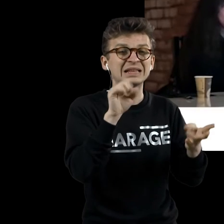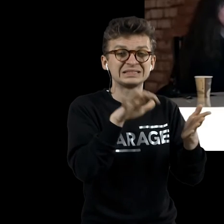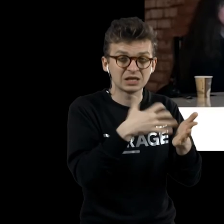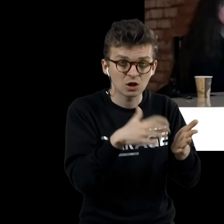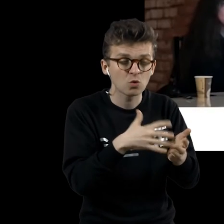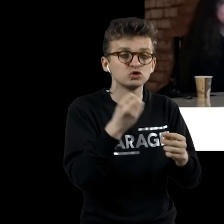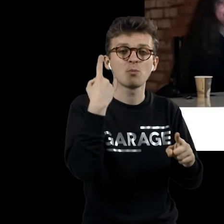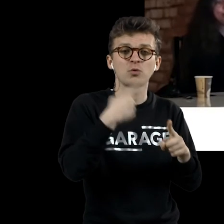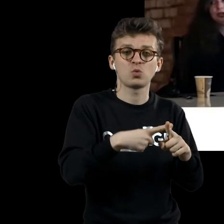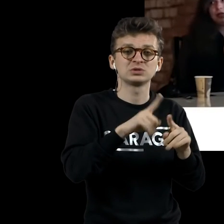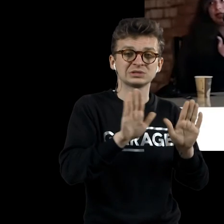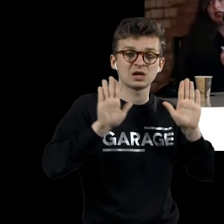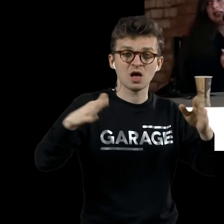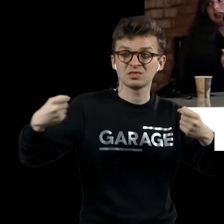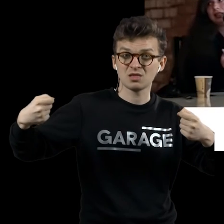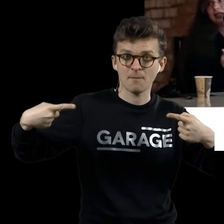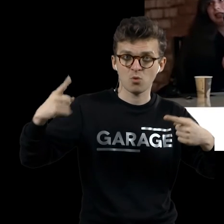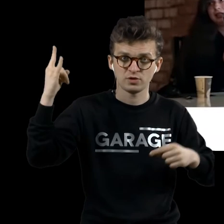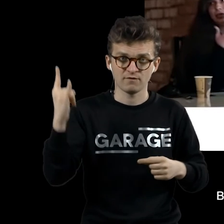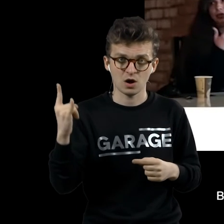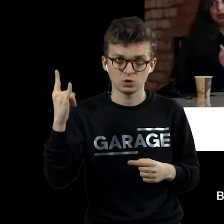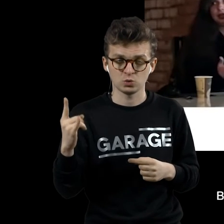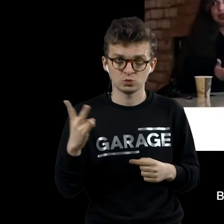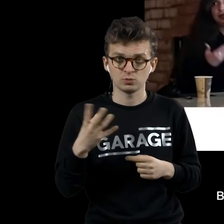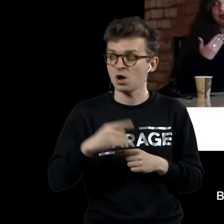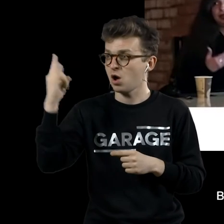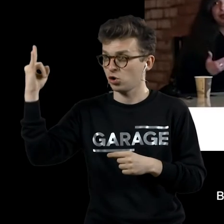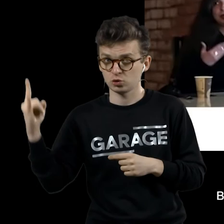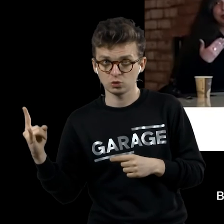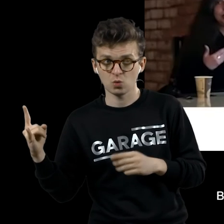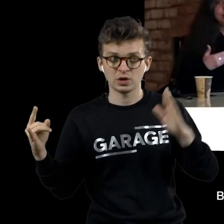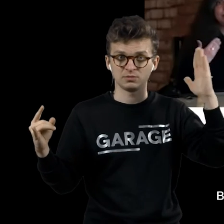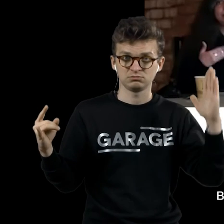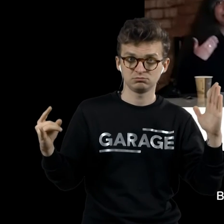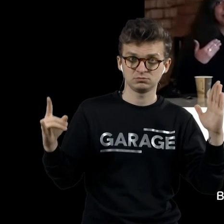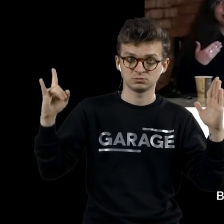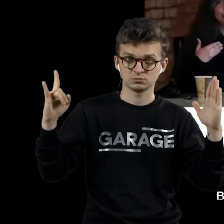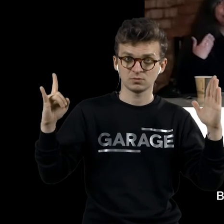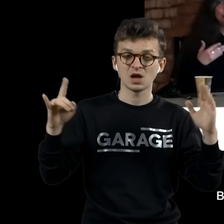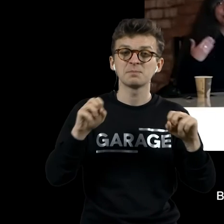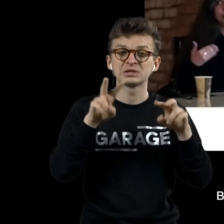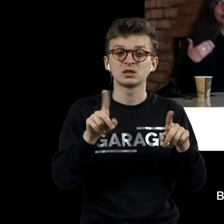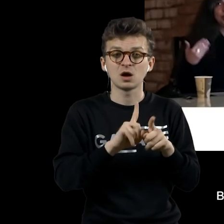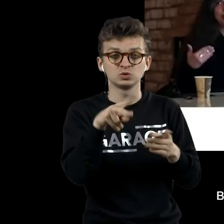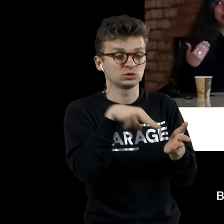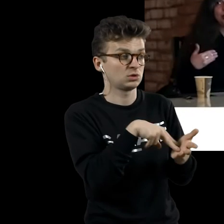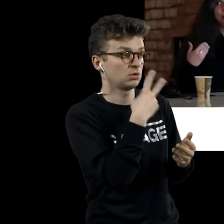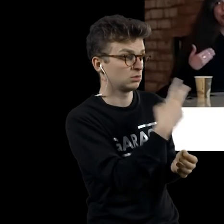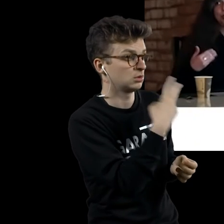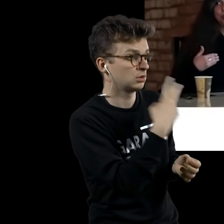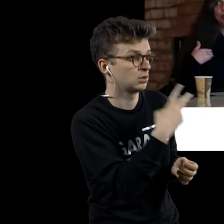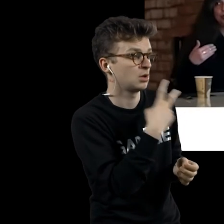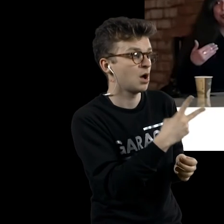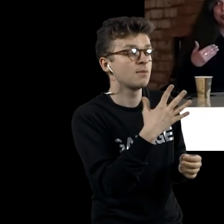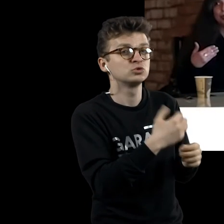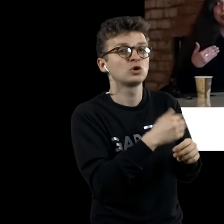принципиально выставленная напротив окна, находится она сейчас в Филадельфийском музее, она выставлена так, что чем больше ты смотришь на нее, тем